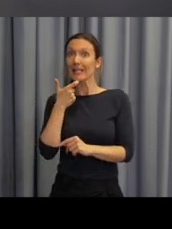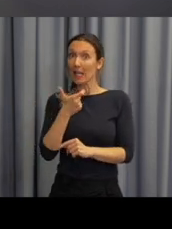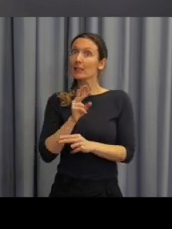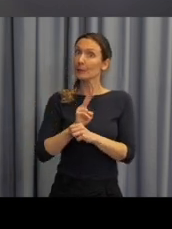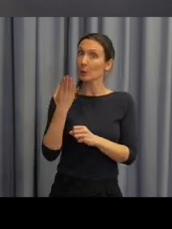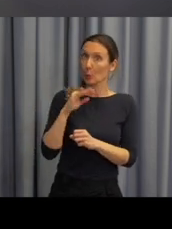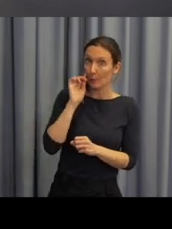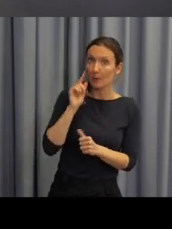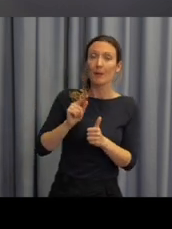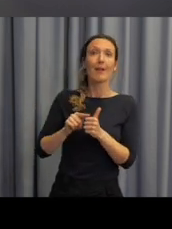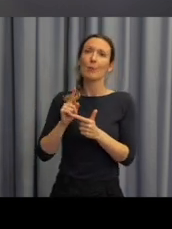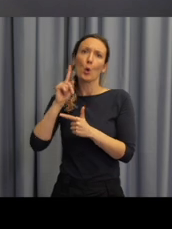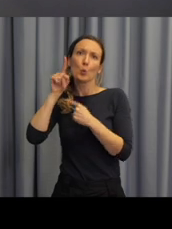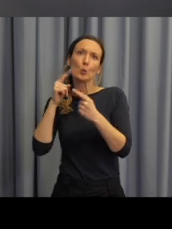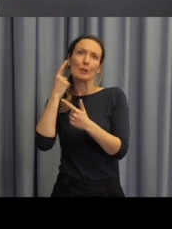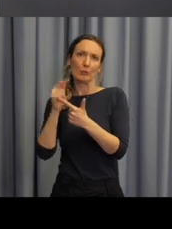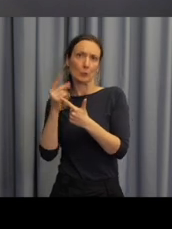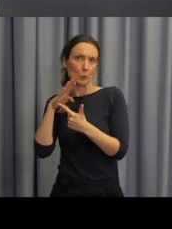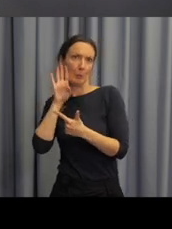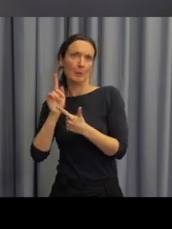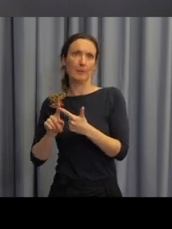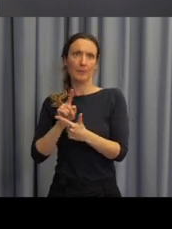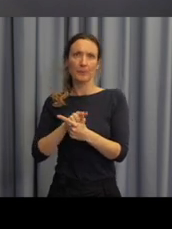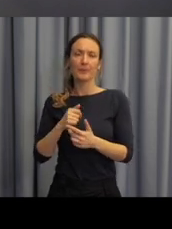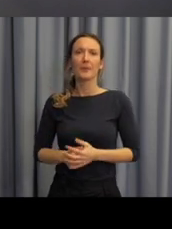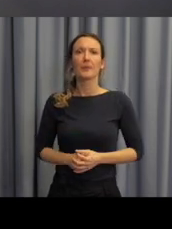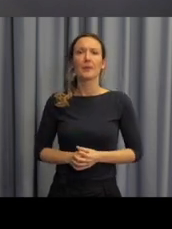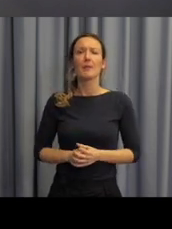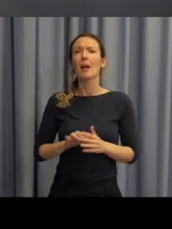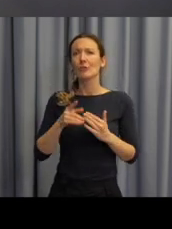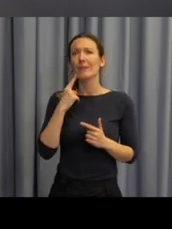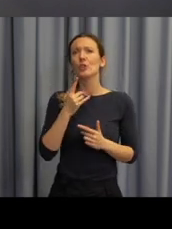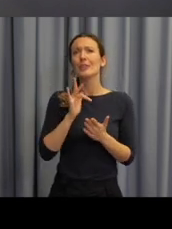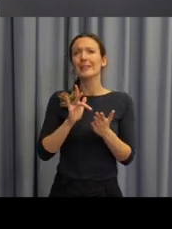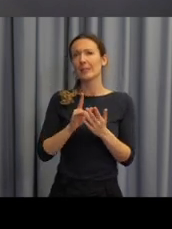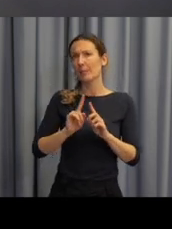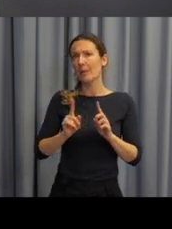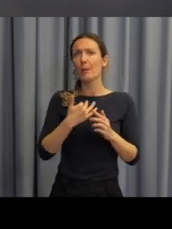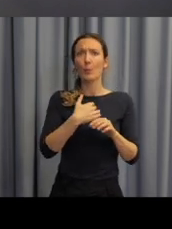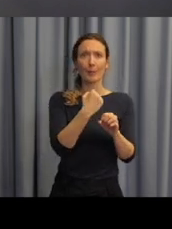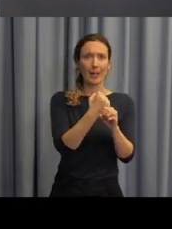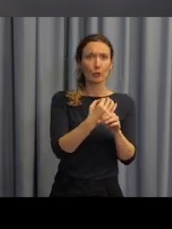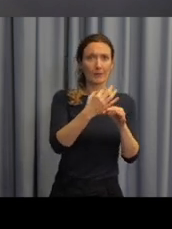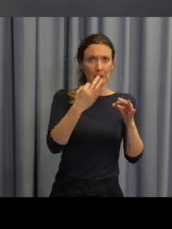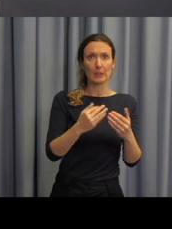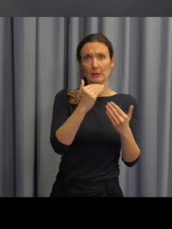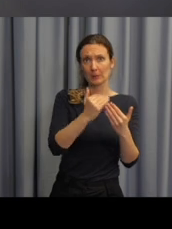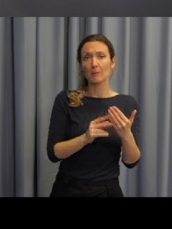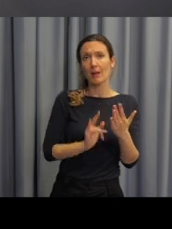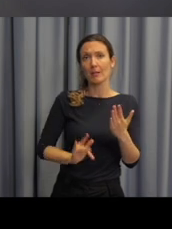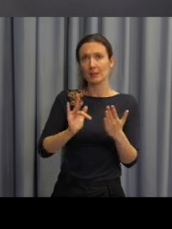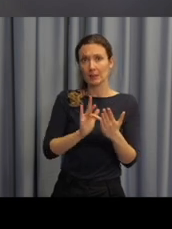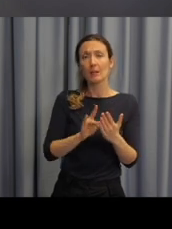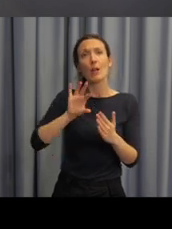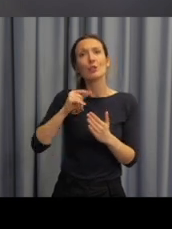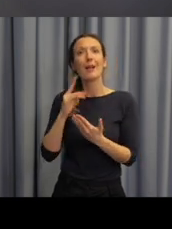Zde je to samé, akorát, že u jiného pracovního listu a vidíte, že jsou tam ještě pomůcky vypsány a to